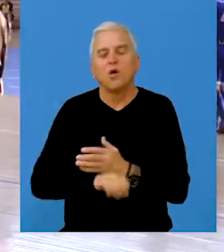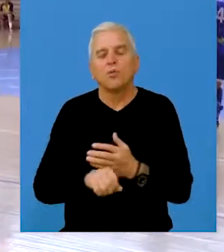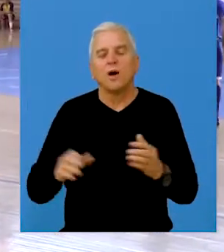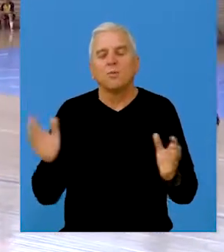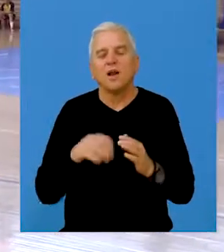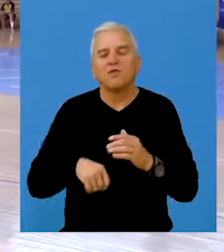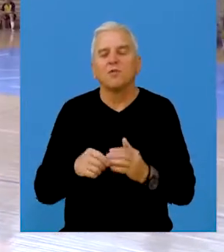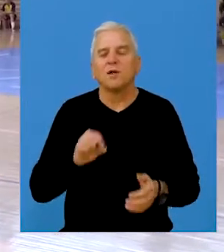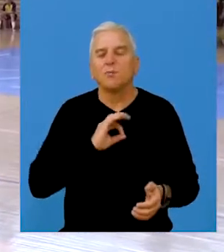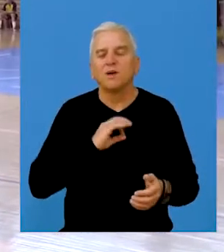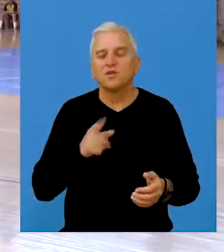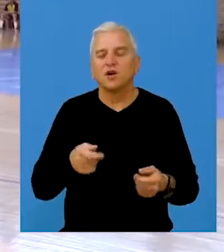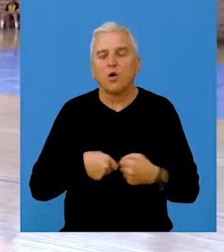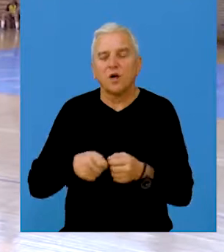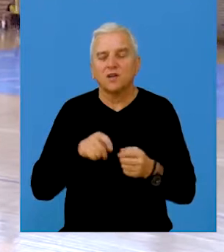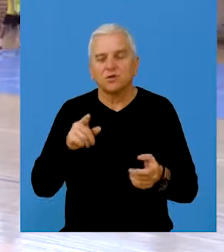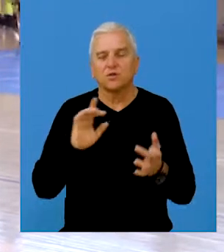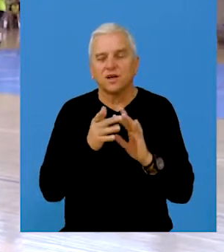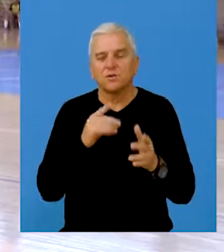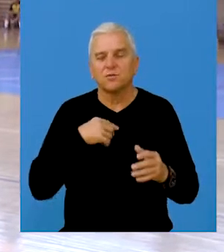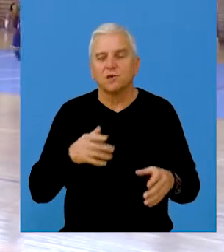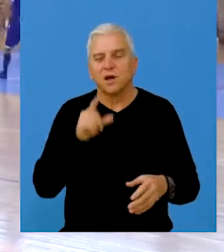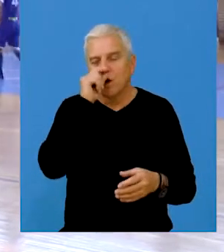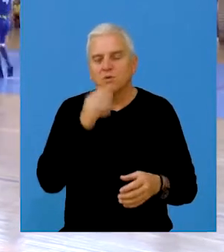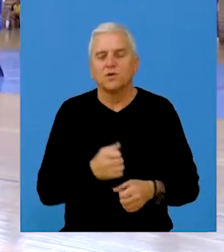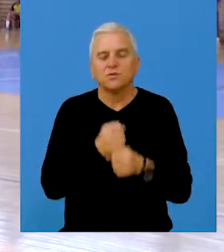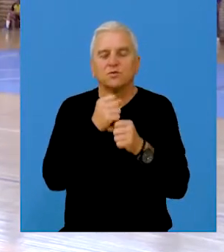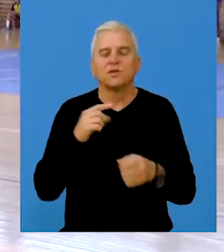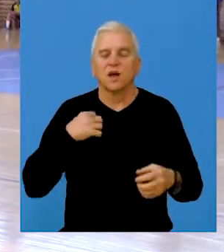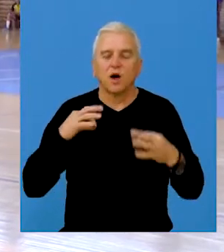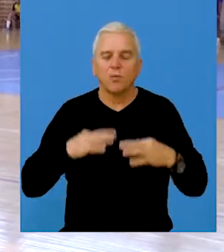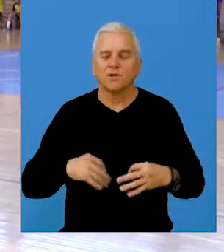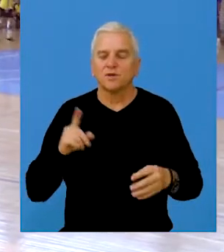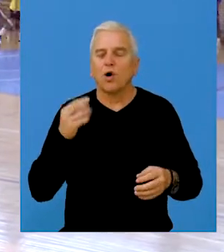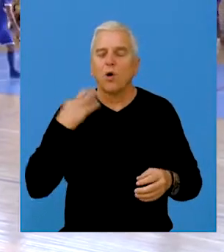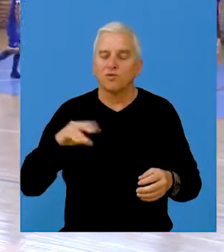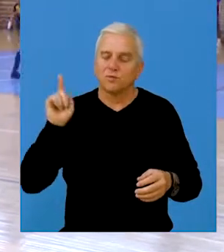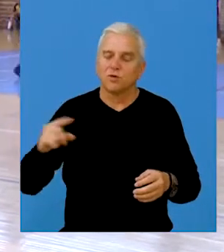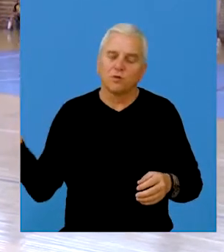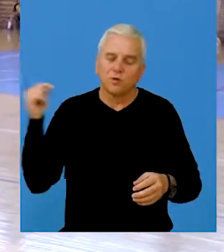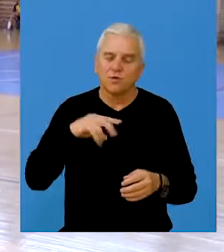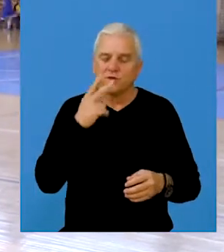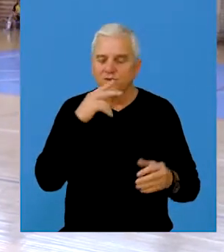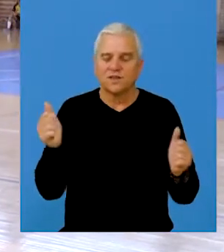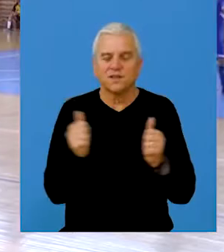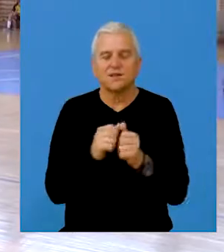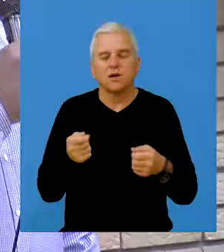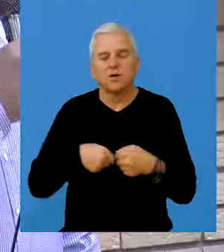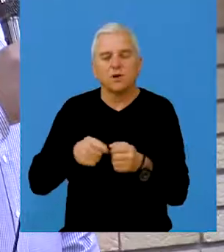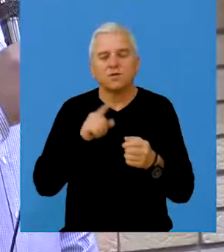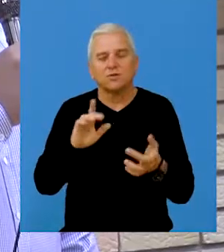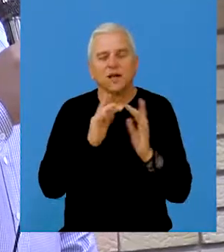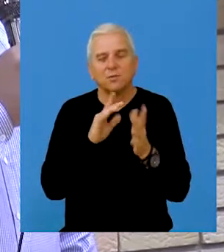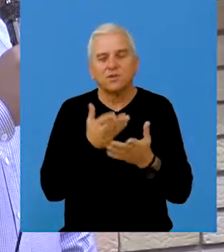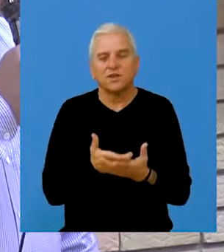futbala Bečej organizao ovaj turnir. Naravno, mi kao opština Bečej, ja kao predsjednik opštine, morali smo da se zovemo tome i da zajednički